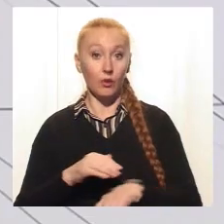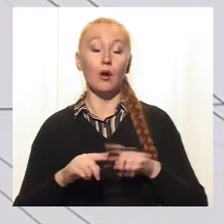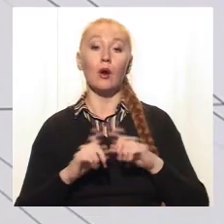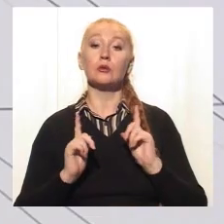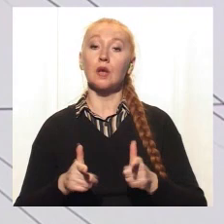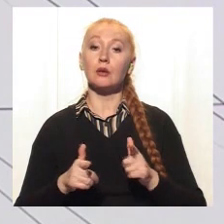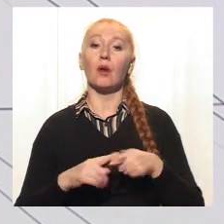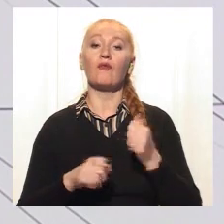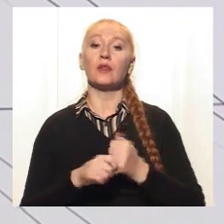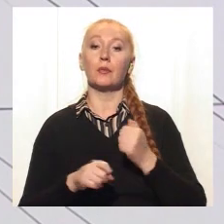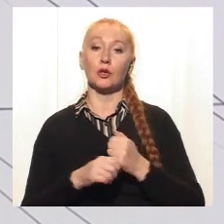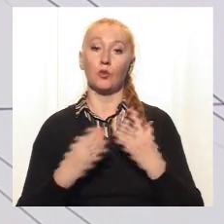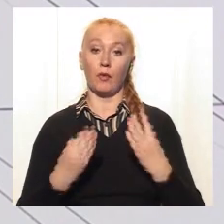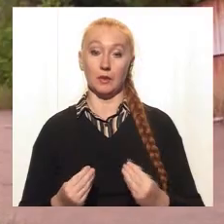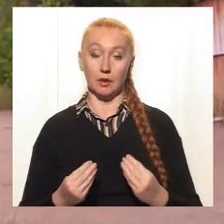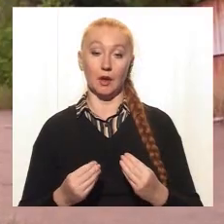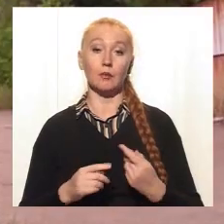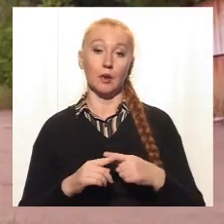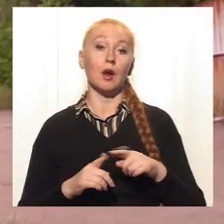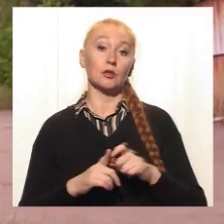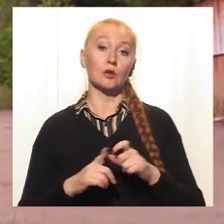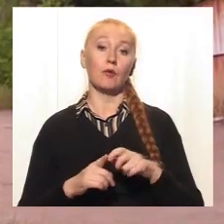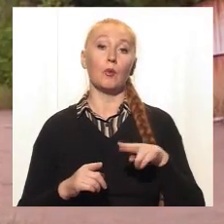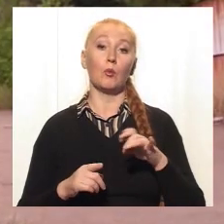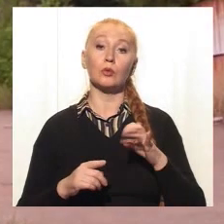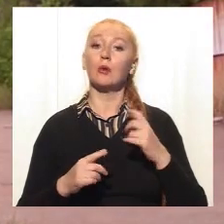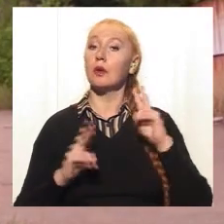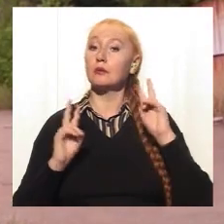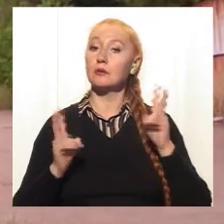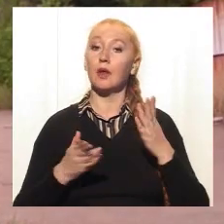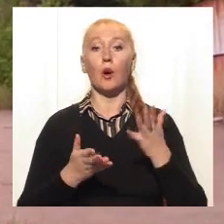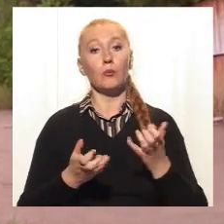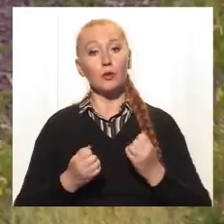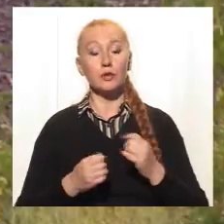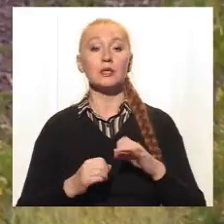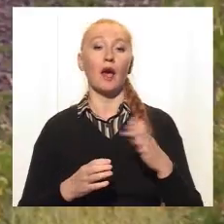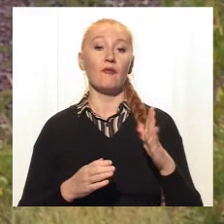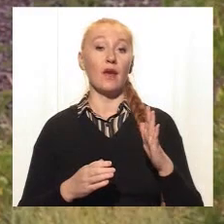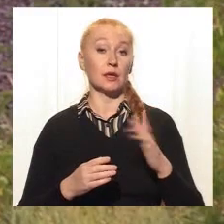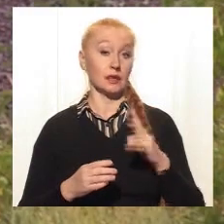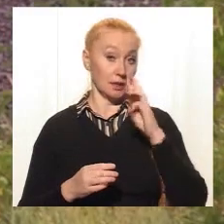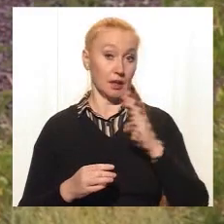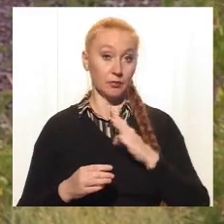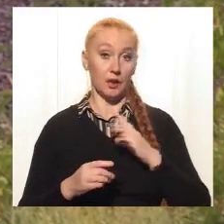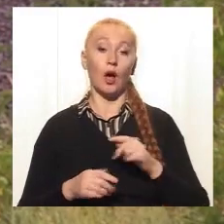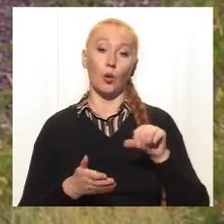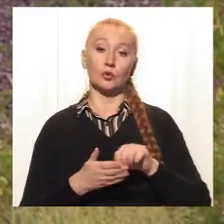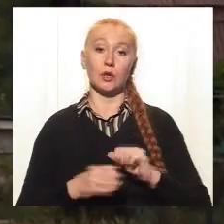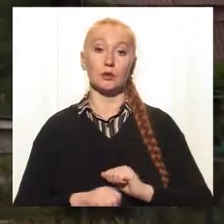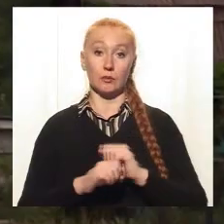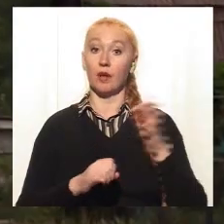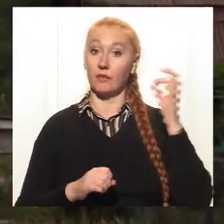згідно відпрацьованим дням. За словами Олександра Потапенка, невідомо, чи отримують за вересень зарплатню учасники протестів.